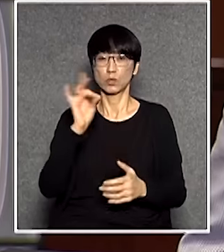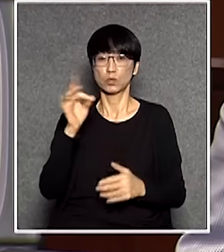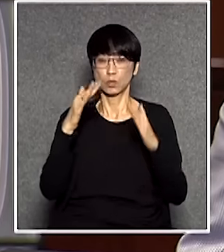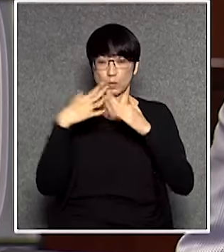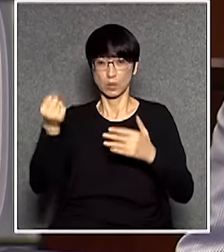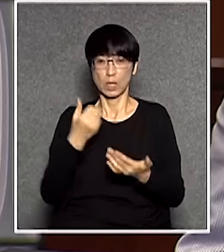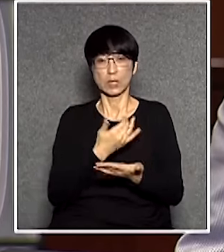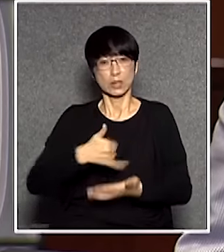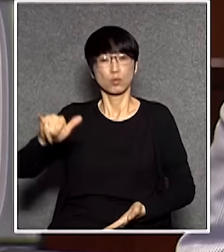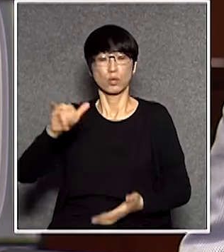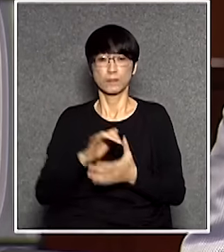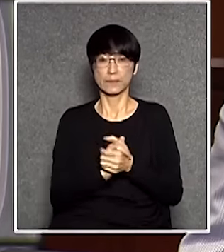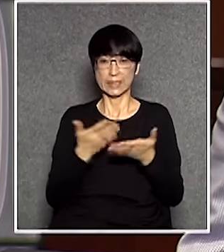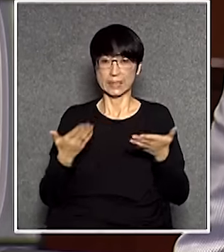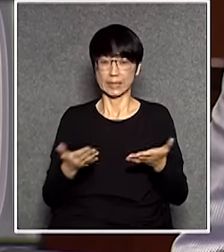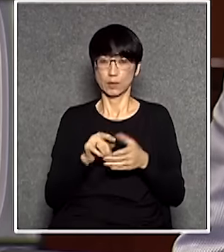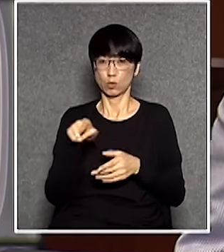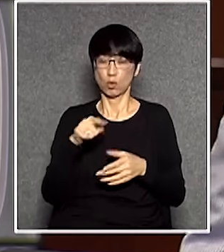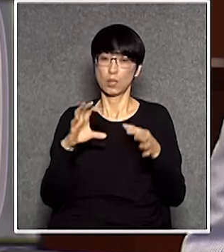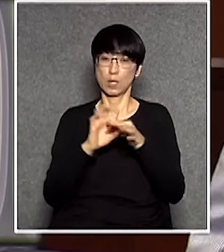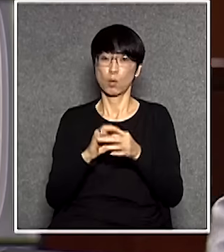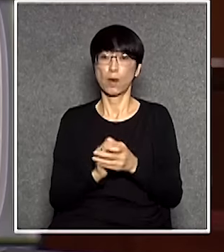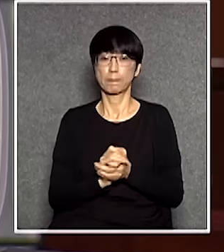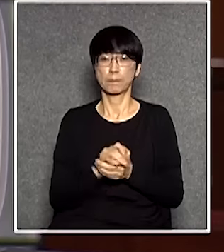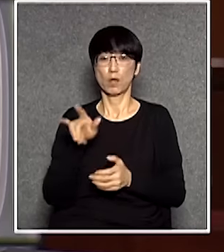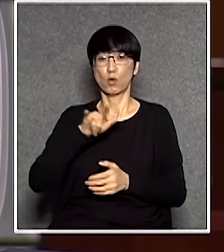這一部分其實都跟他有關文行處是不是